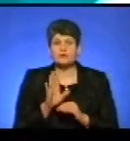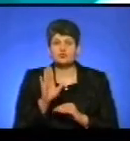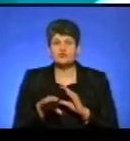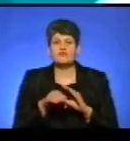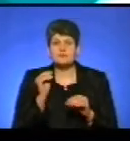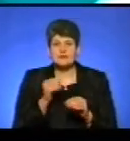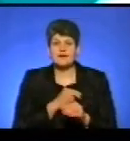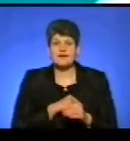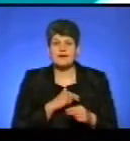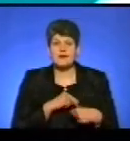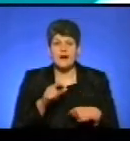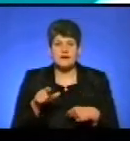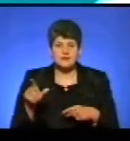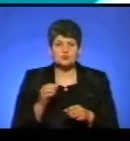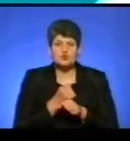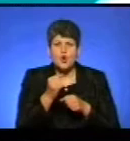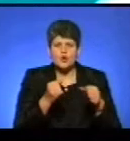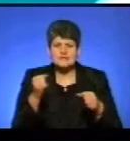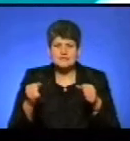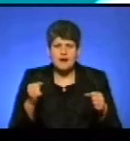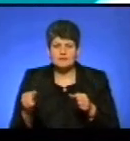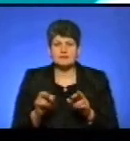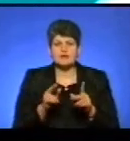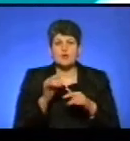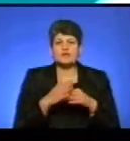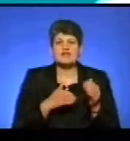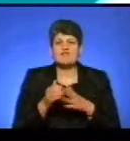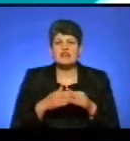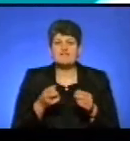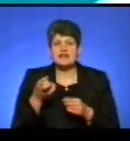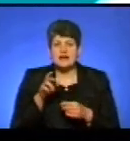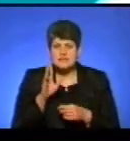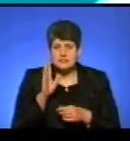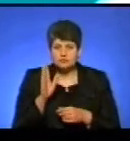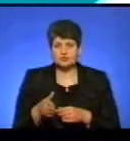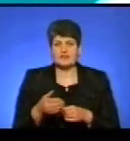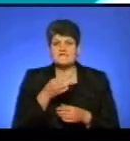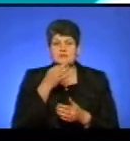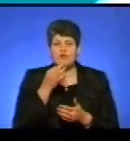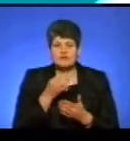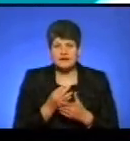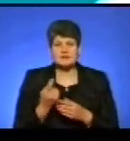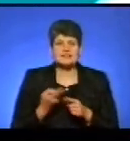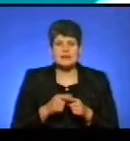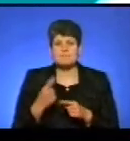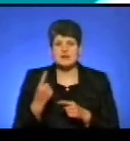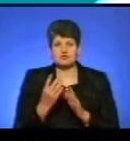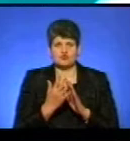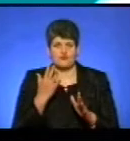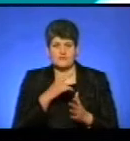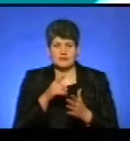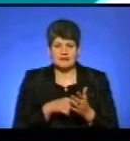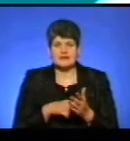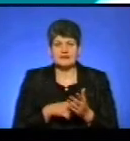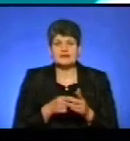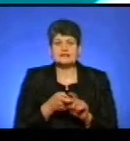кадри, як вони будуть розставлені, яка у них буде кваліфікація. І відповідальність – це першочергове питання, від яких залежить